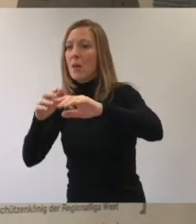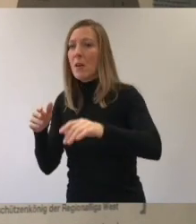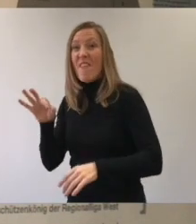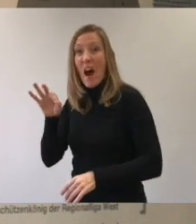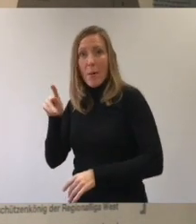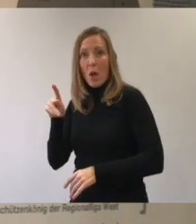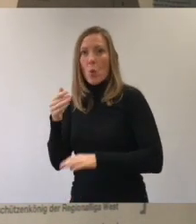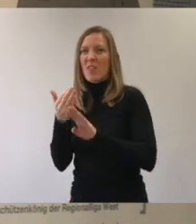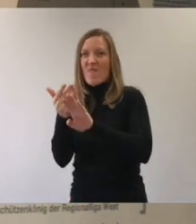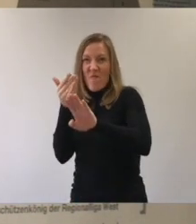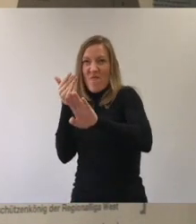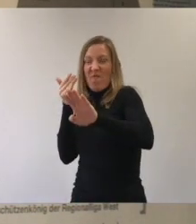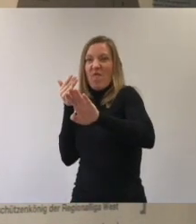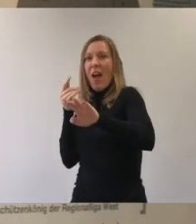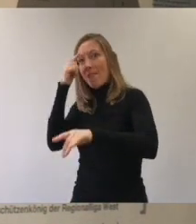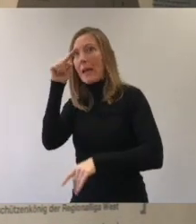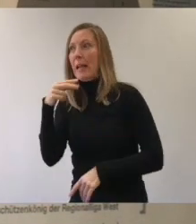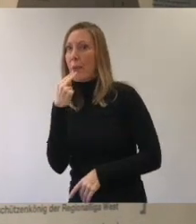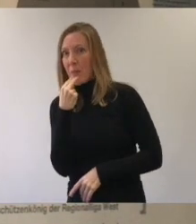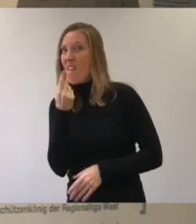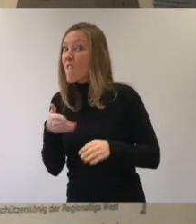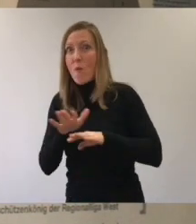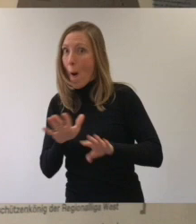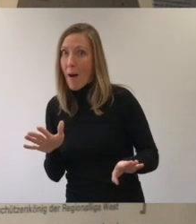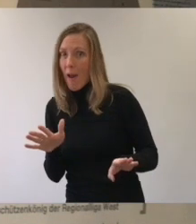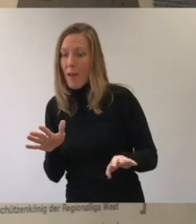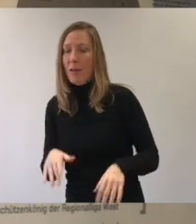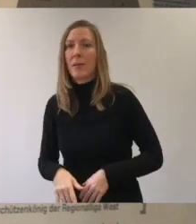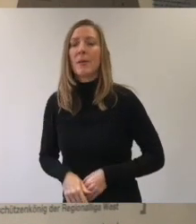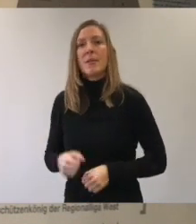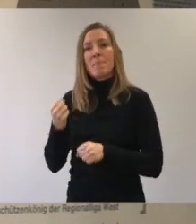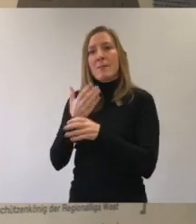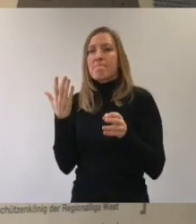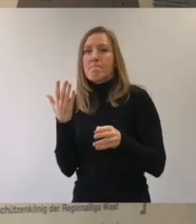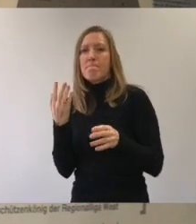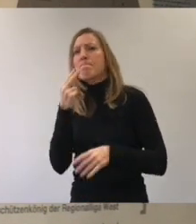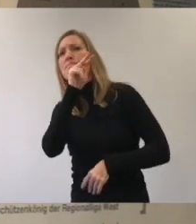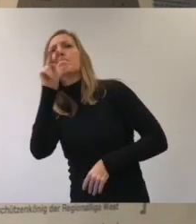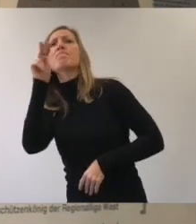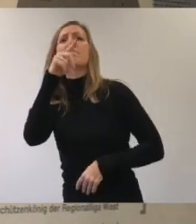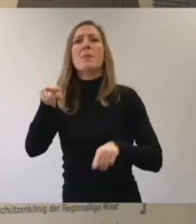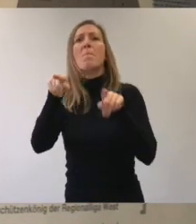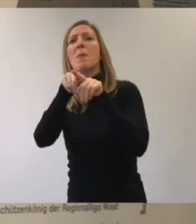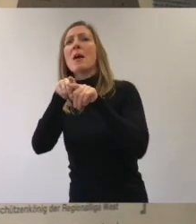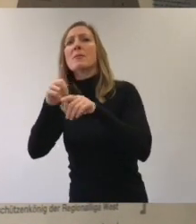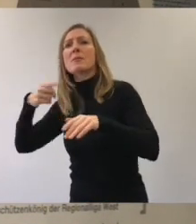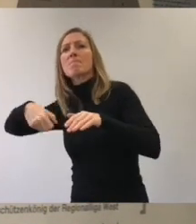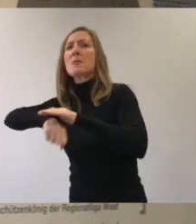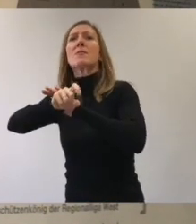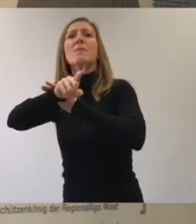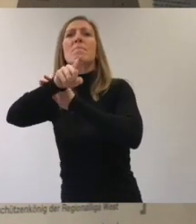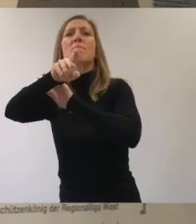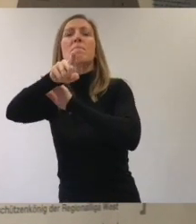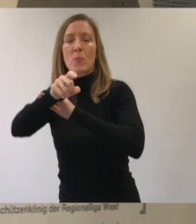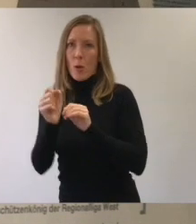Fabian Kunze weiß, dass der Schiedsrichter gleich pfeift. Dann ist das Spiel zu Ende. Er guckt, zu welchem Mitspieler er den Ball schießen